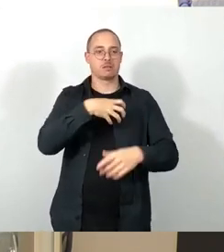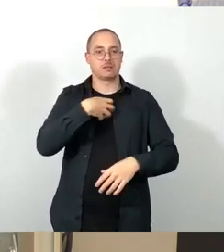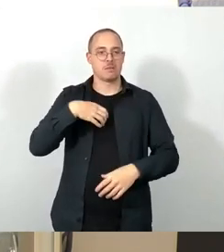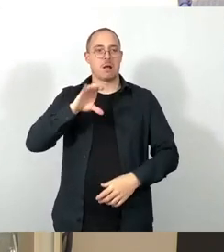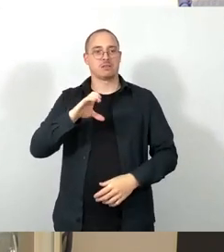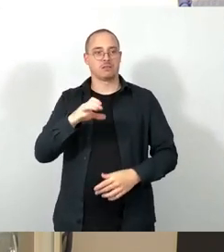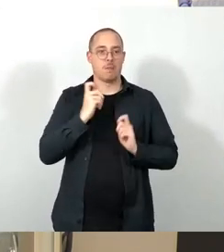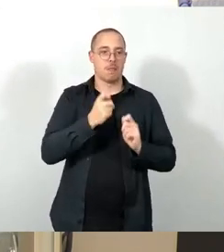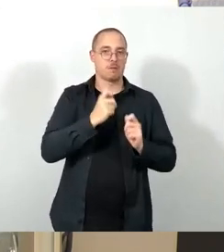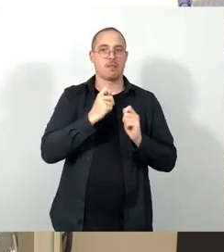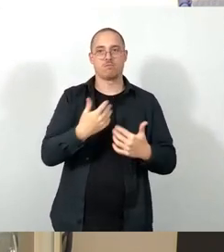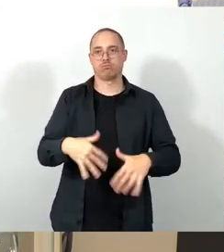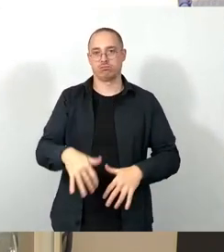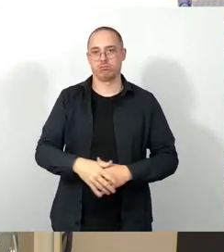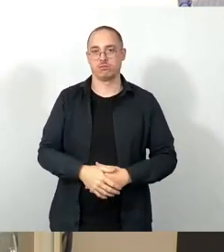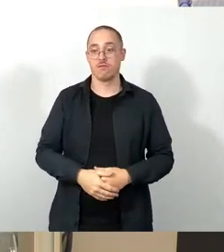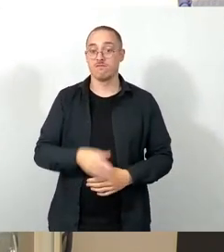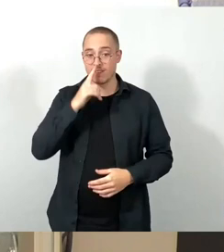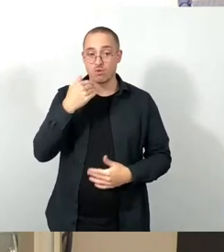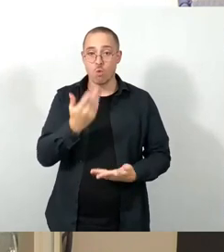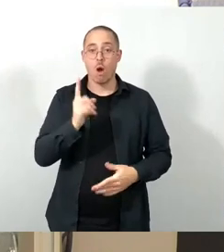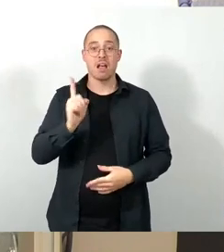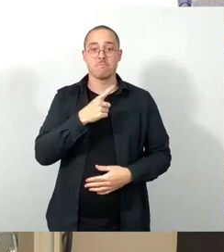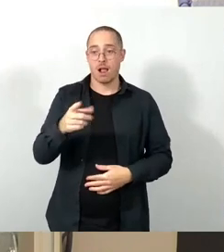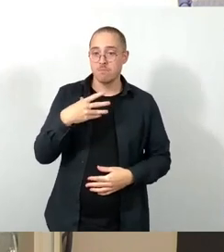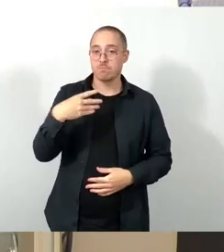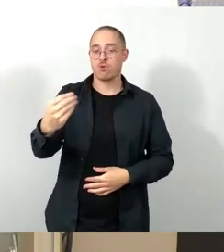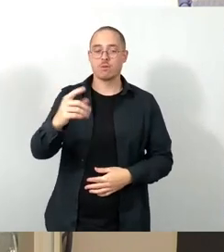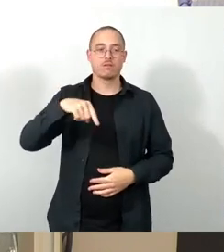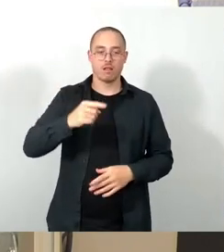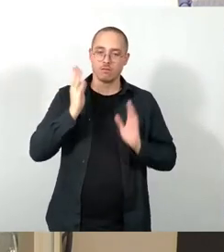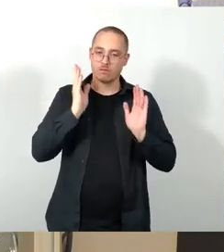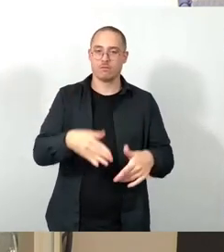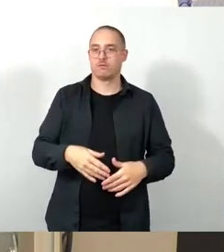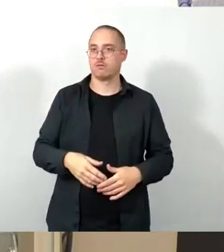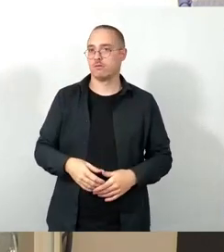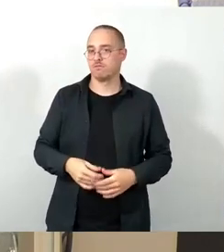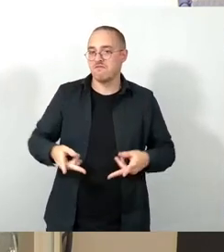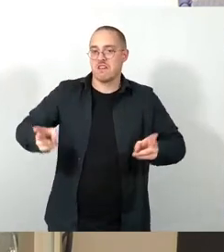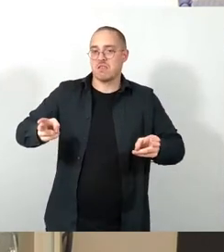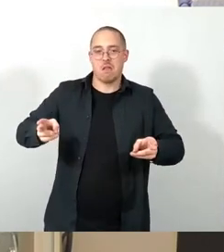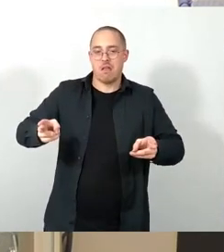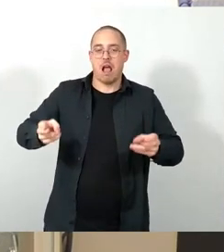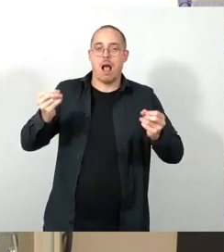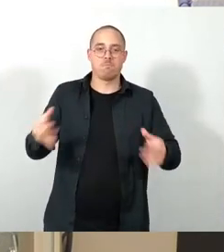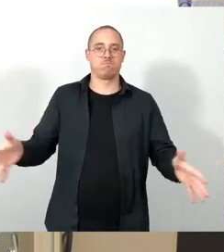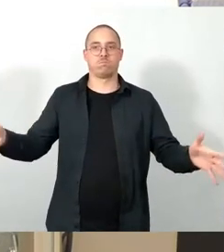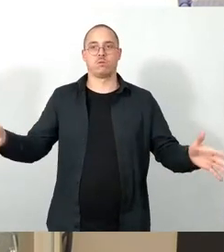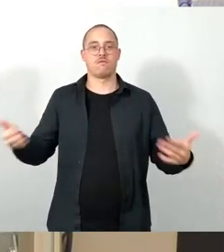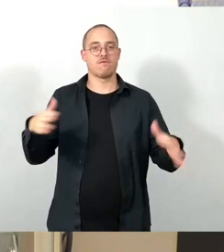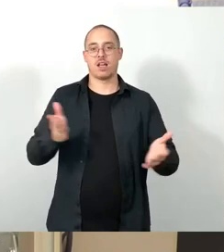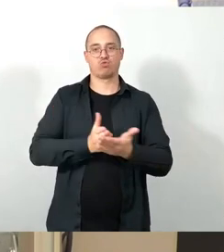der einmal genehmigt worden ist, ihn dann auch tatsächlich entfristet zu genehmigen. Und der zweite Vorschlag, den wir machen, ist,